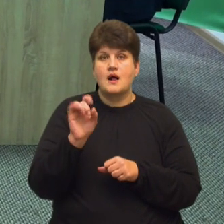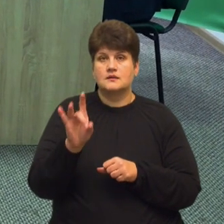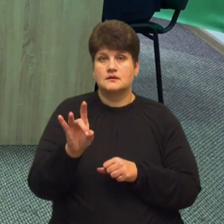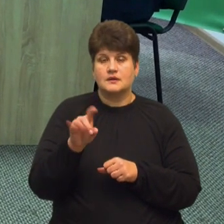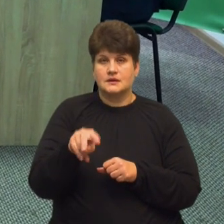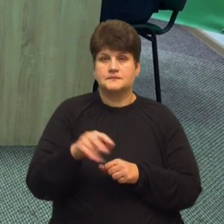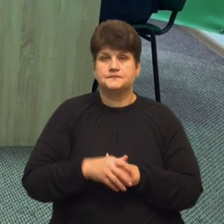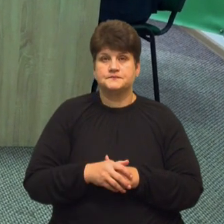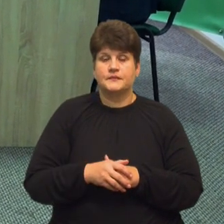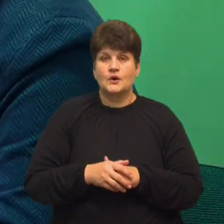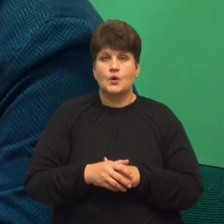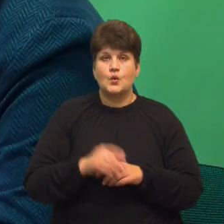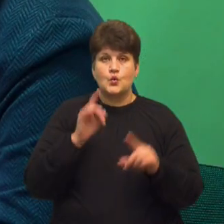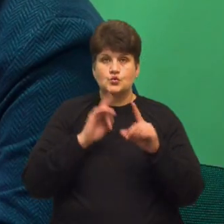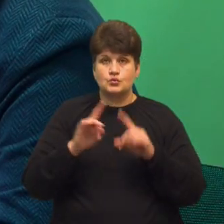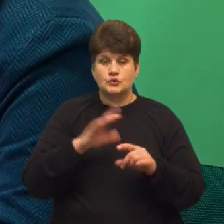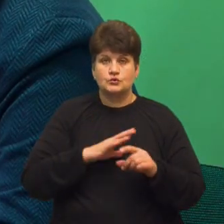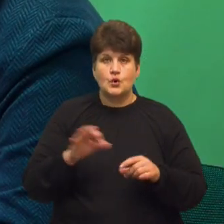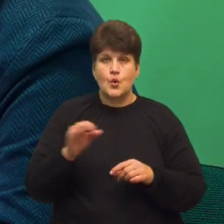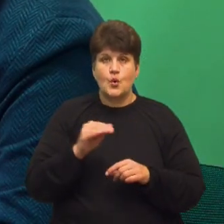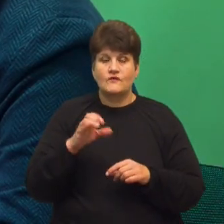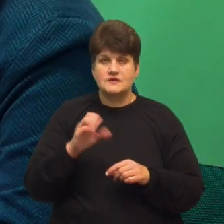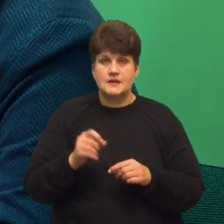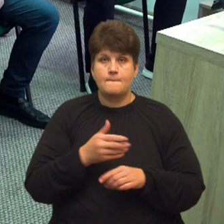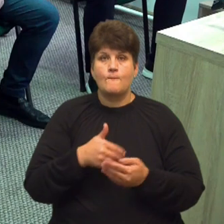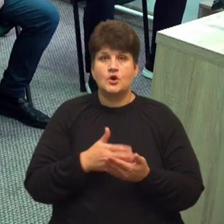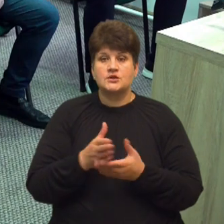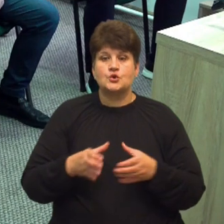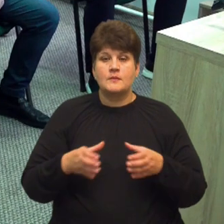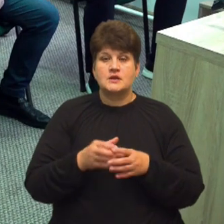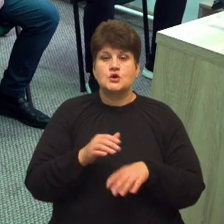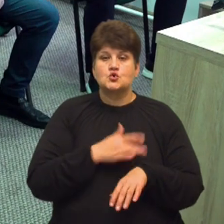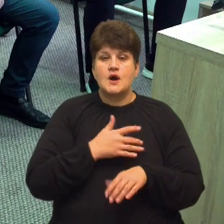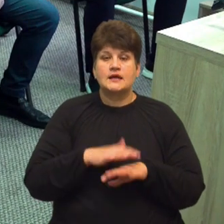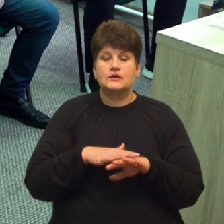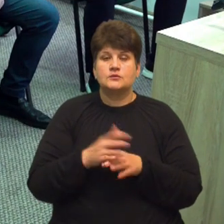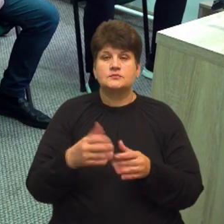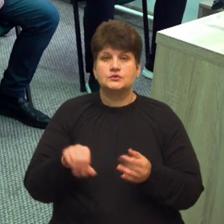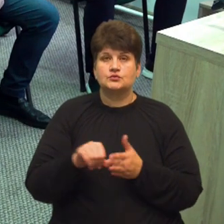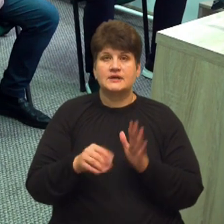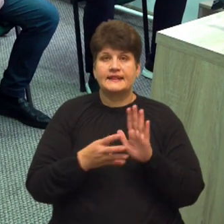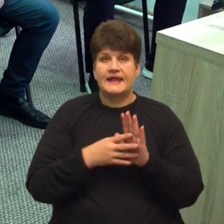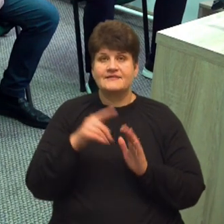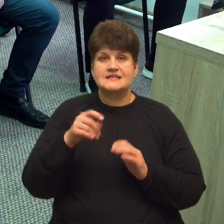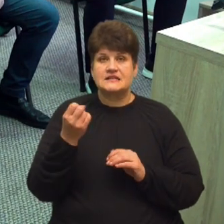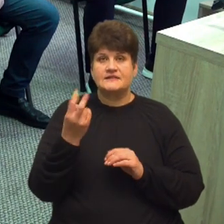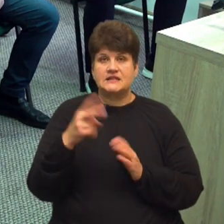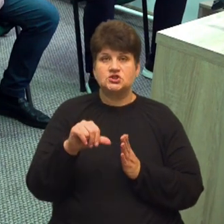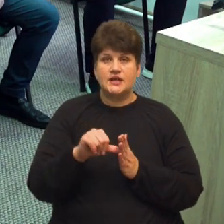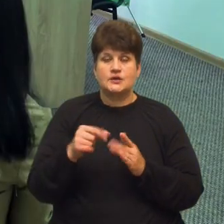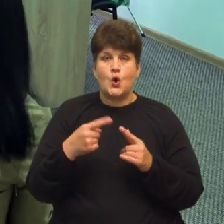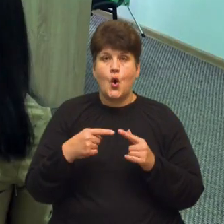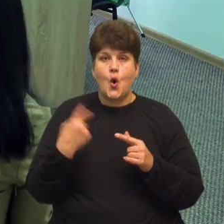У зборах, які відбувалися в Офісі політичної партії «Слуга народу», взяли участь 9 із 12 членів обласного